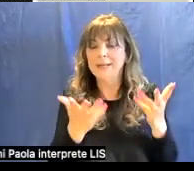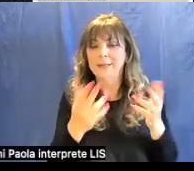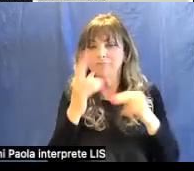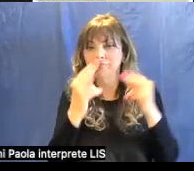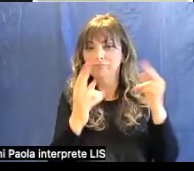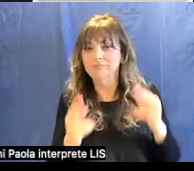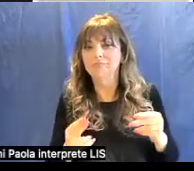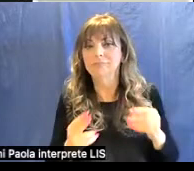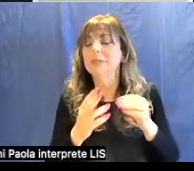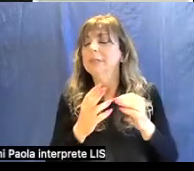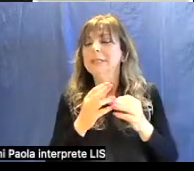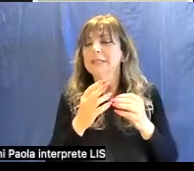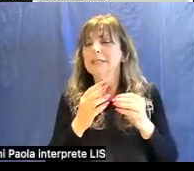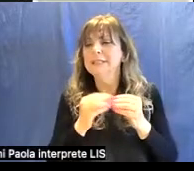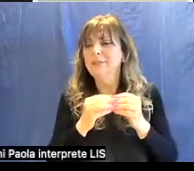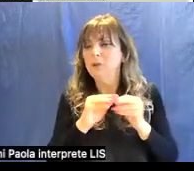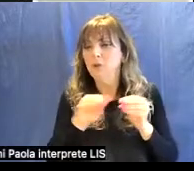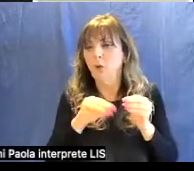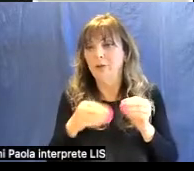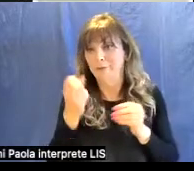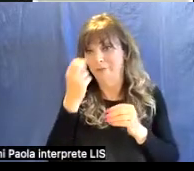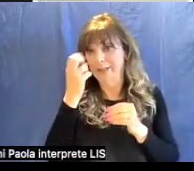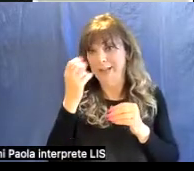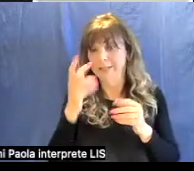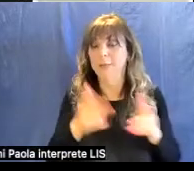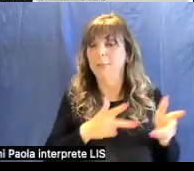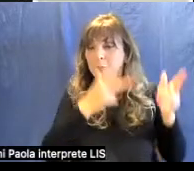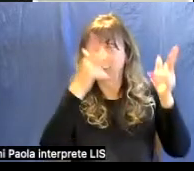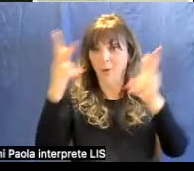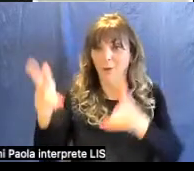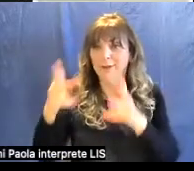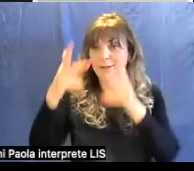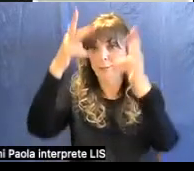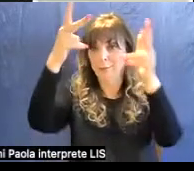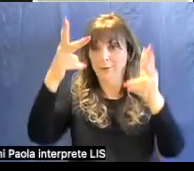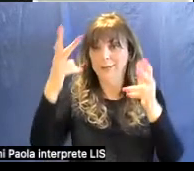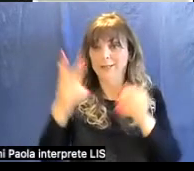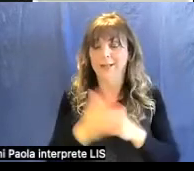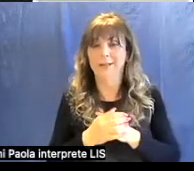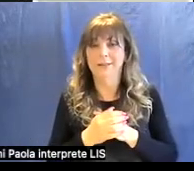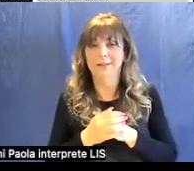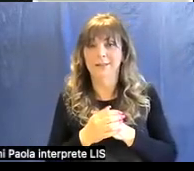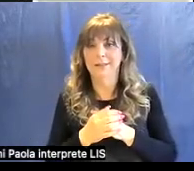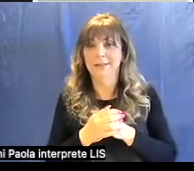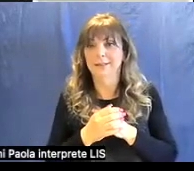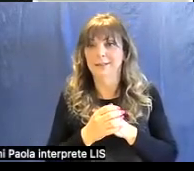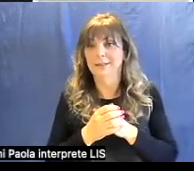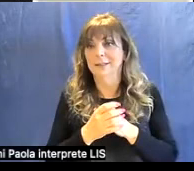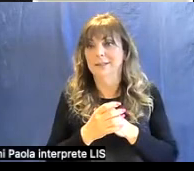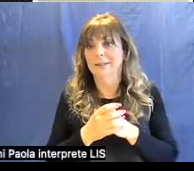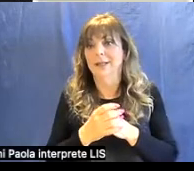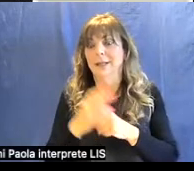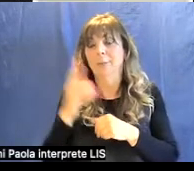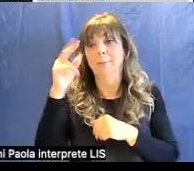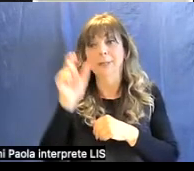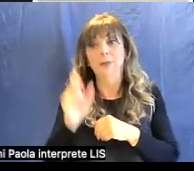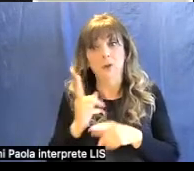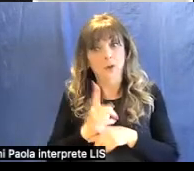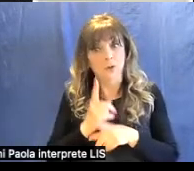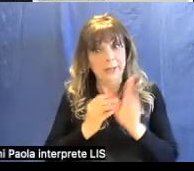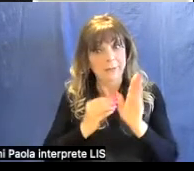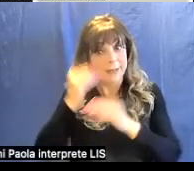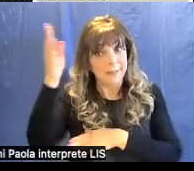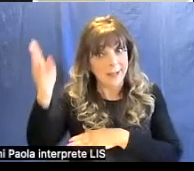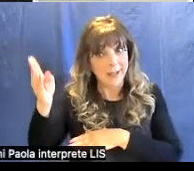eseguite a Firenze e poi portate nei luoghi chiaramente il pittore non doveva andare in questi luoghi ma li spediva